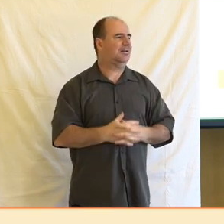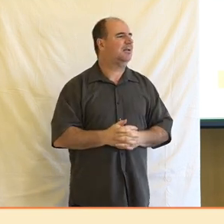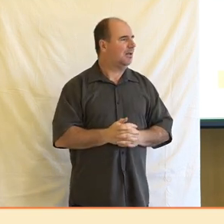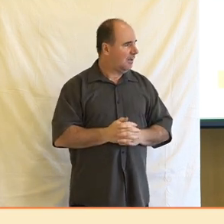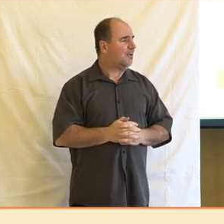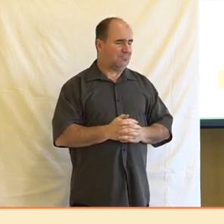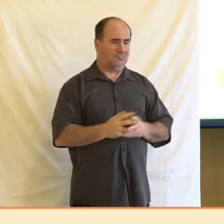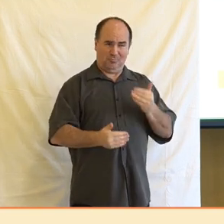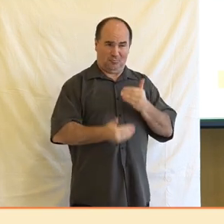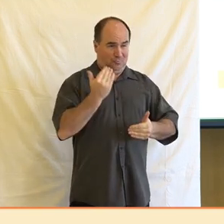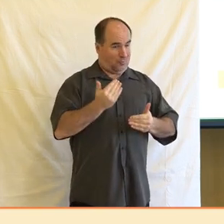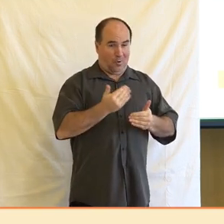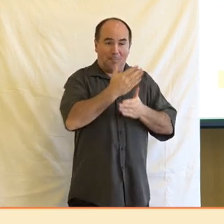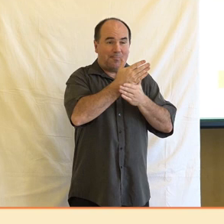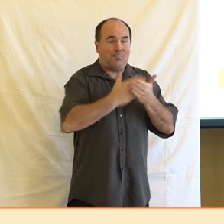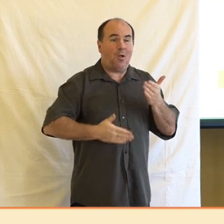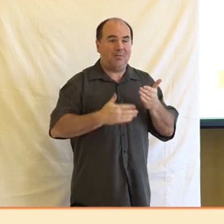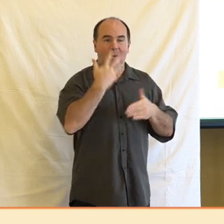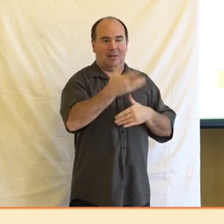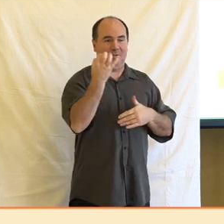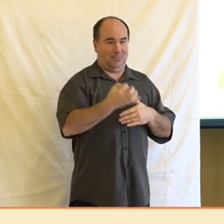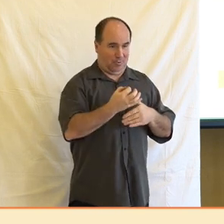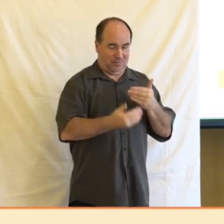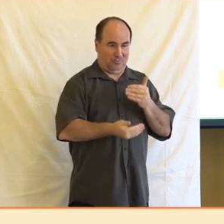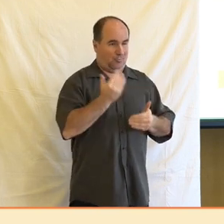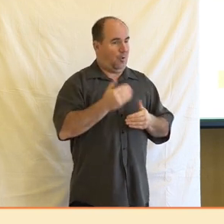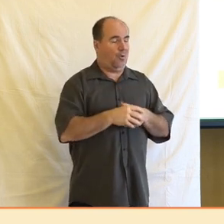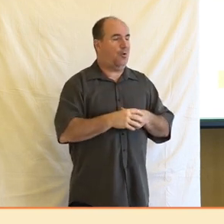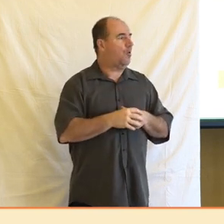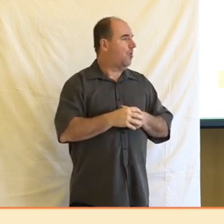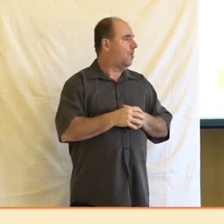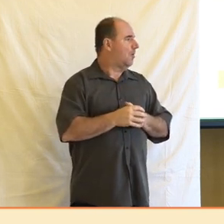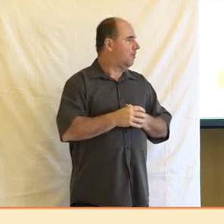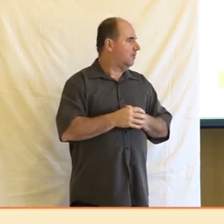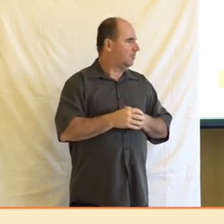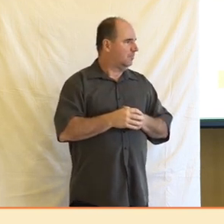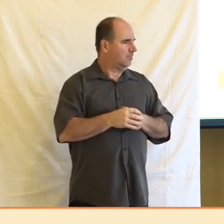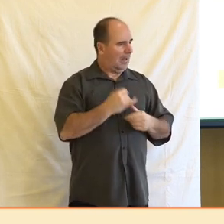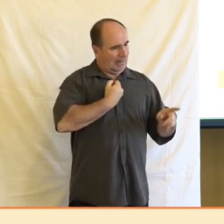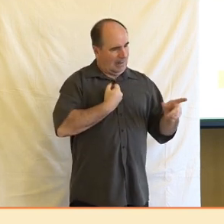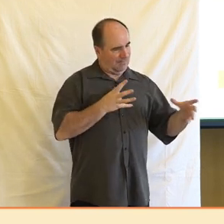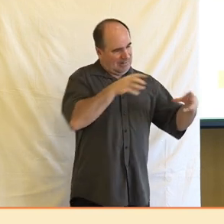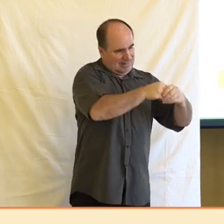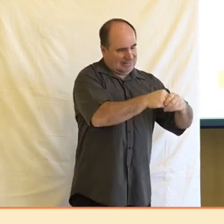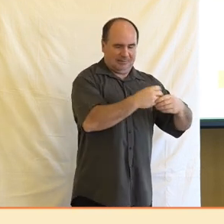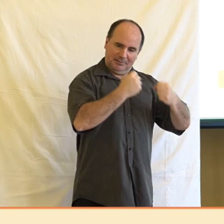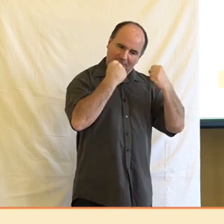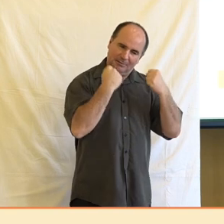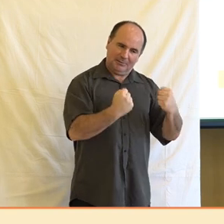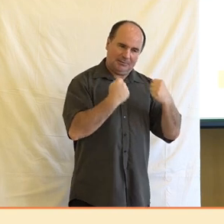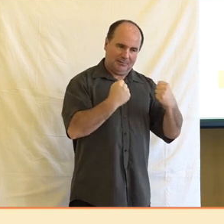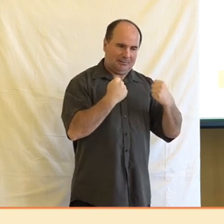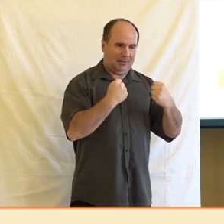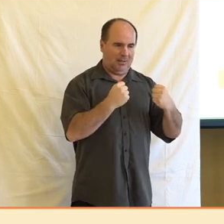případů, se identifikovali buď to silně nebo středně silně jako